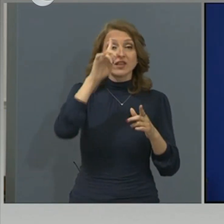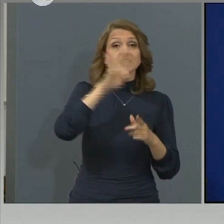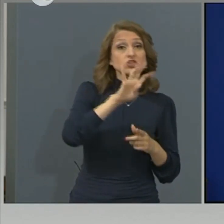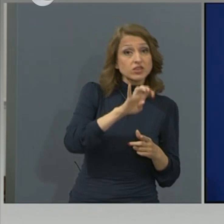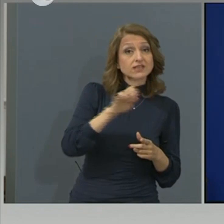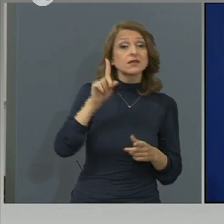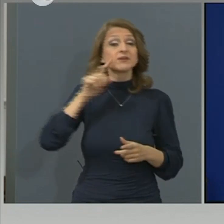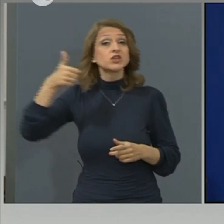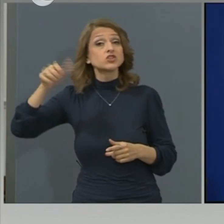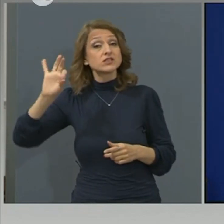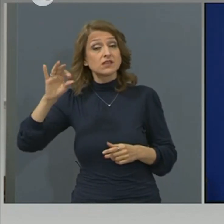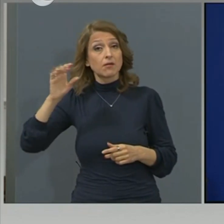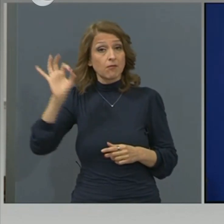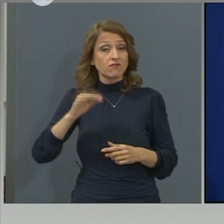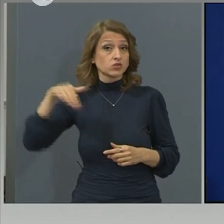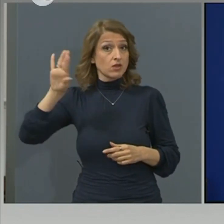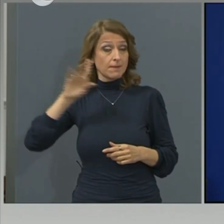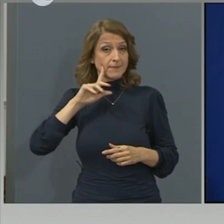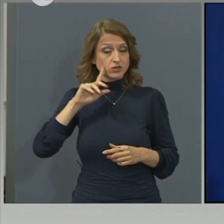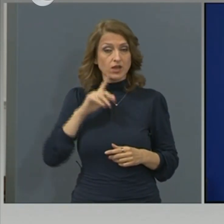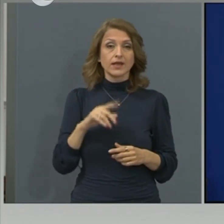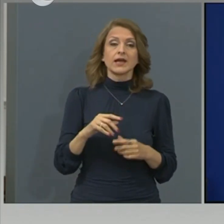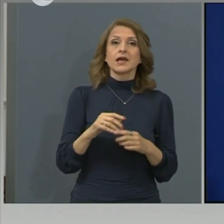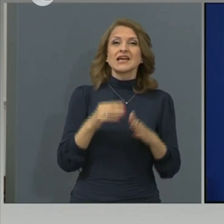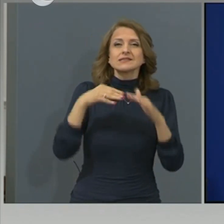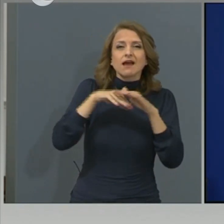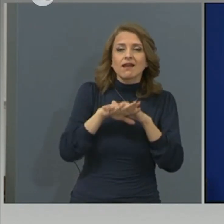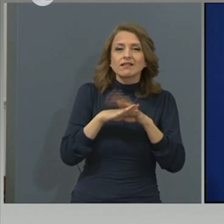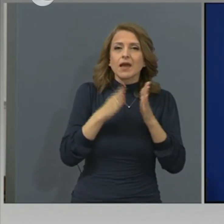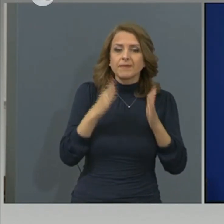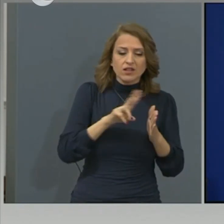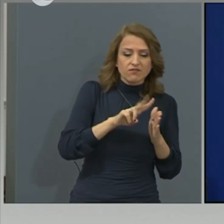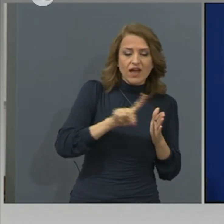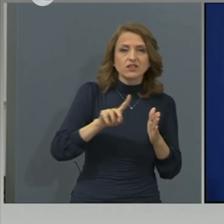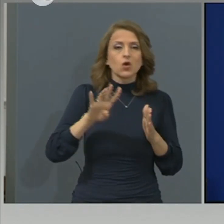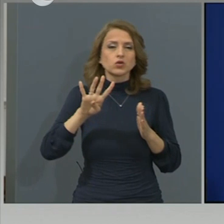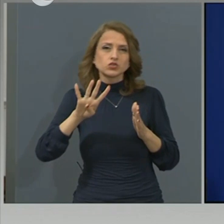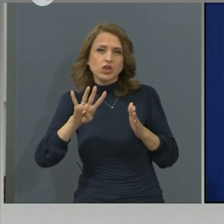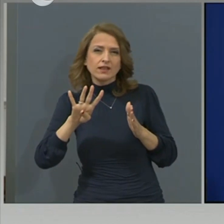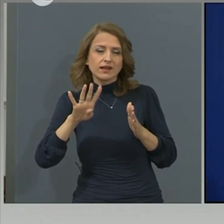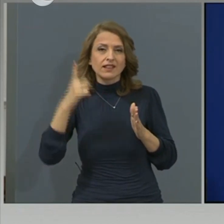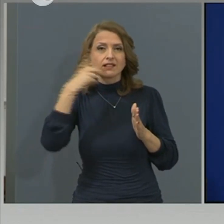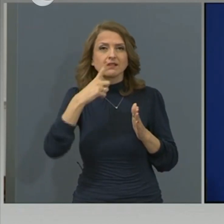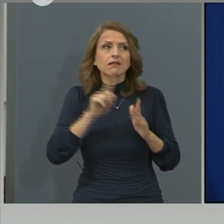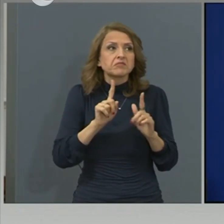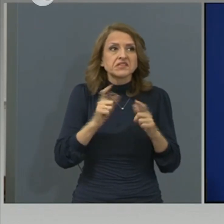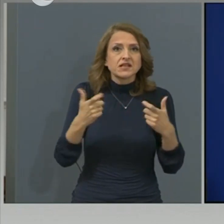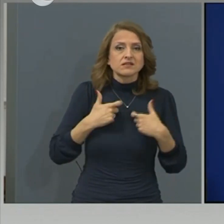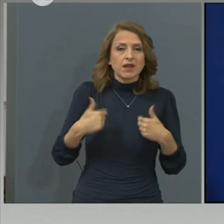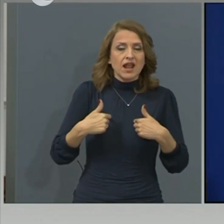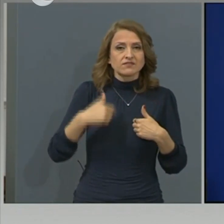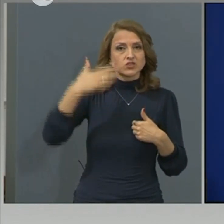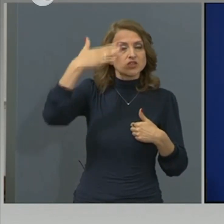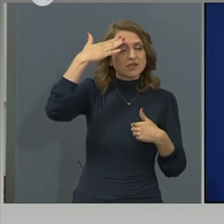Скрития период или инкубационния период е в рамките на 2 до 9 дни. Средно 4 дни. От експозицията с